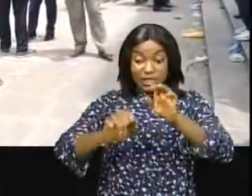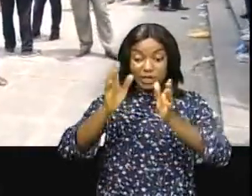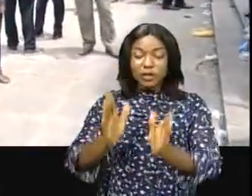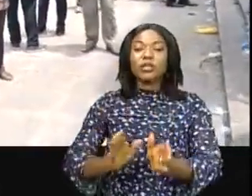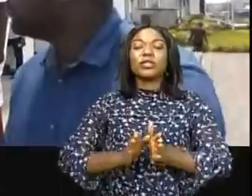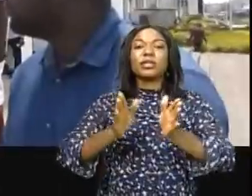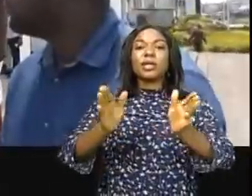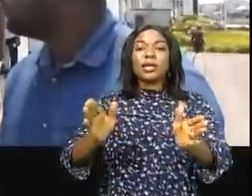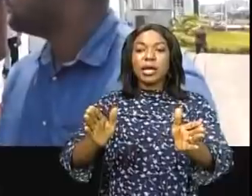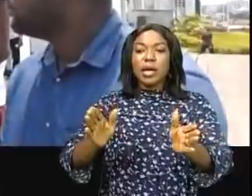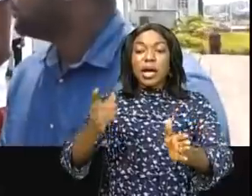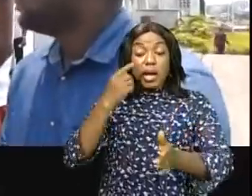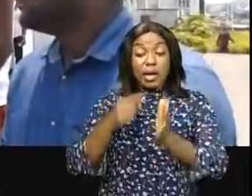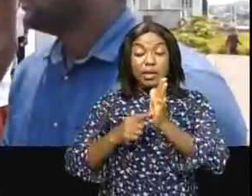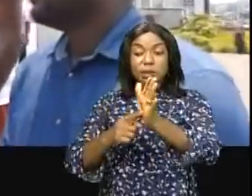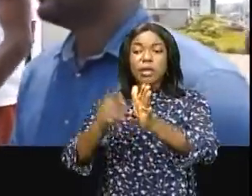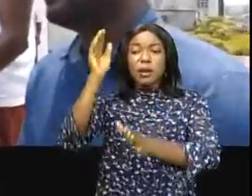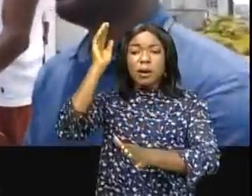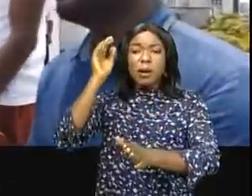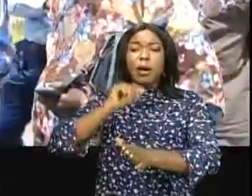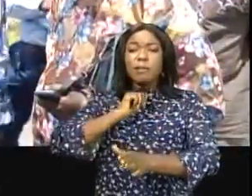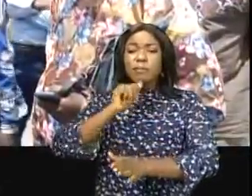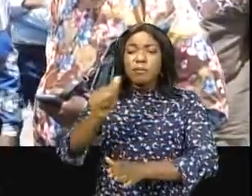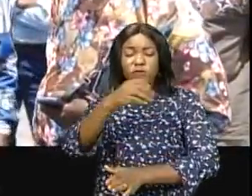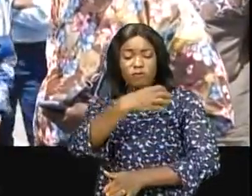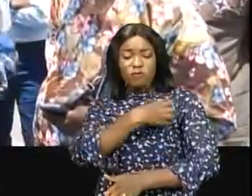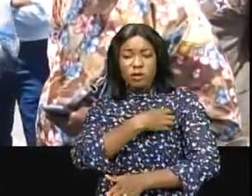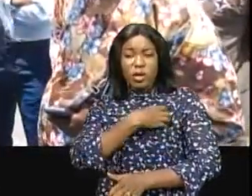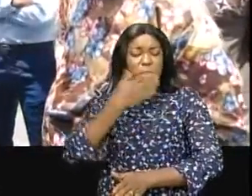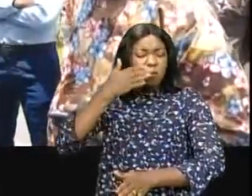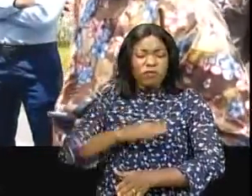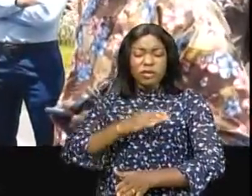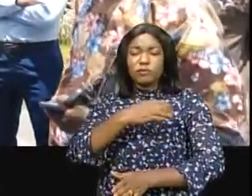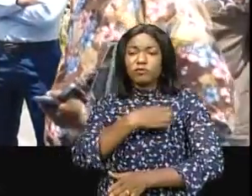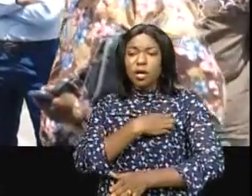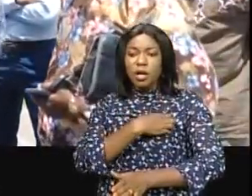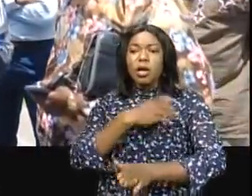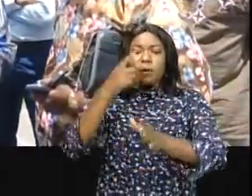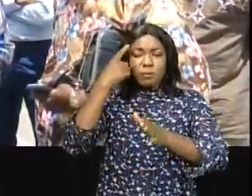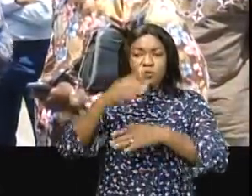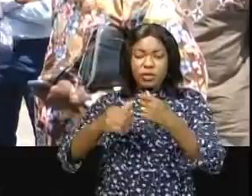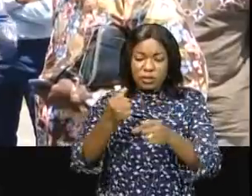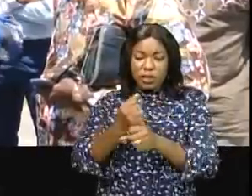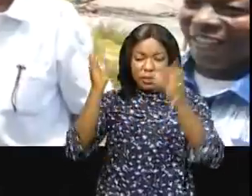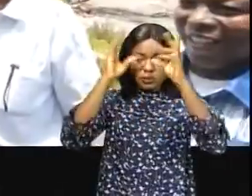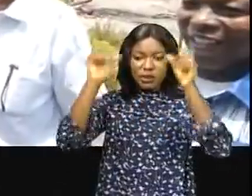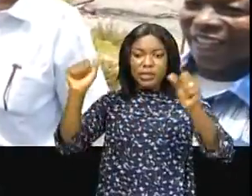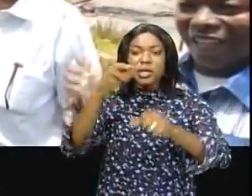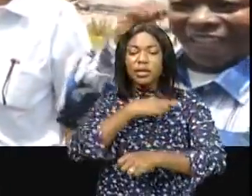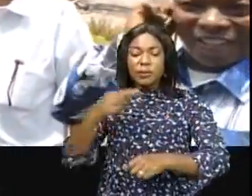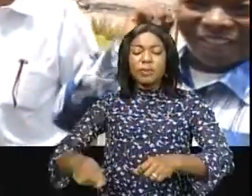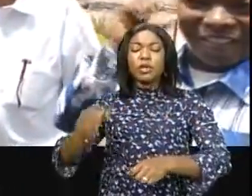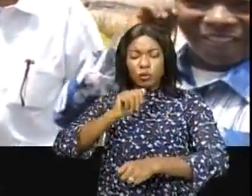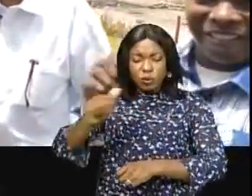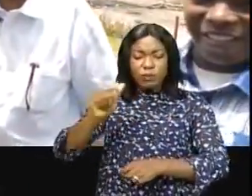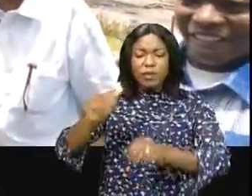manifesté la mauvaise foi et bloque la machine, seules les grandes instances supérieures, notamment les présidents de la République et le gouvernement